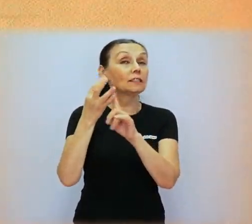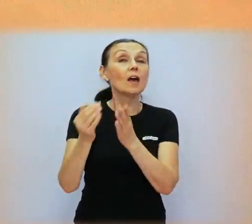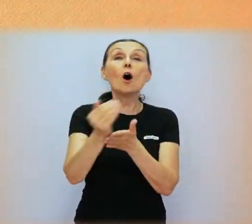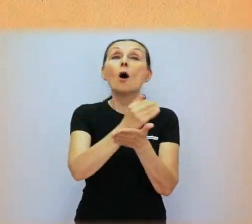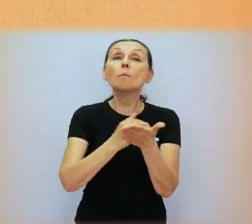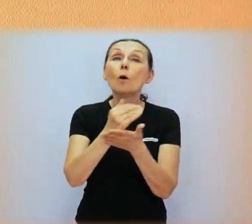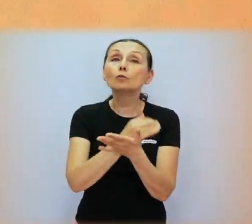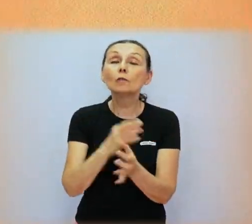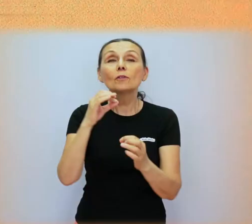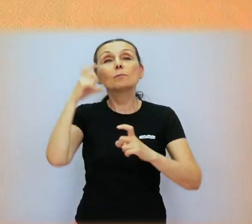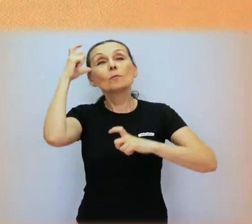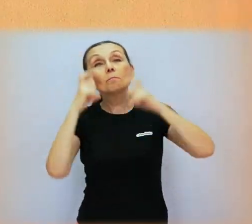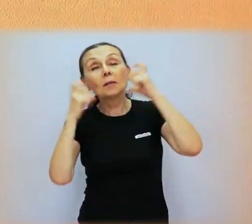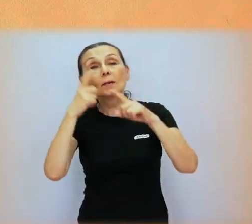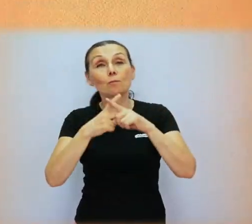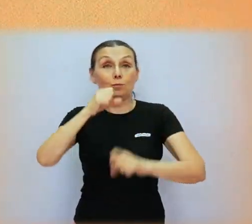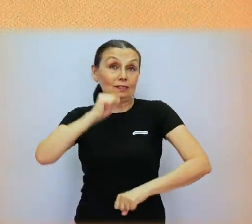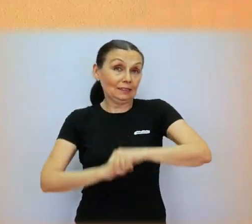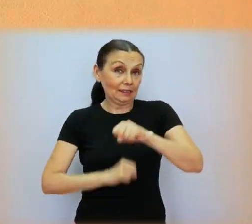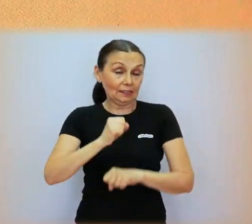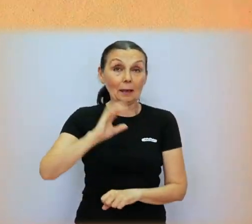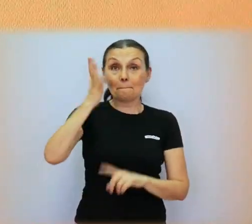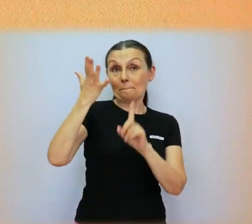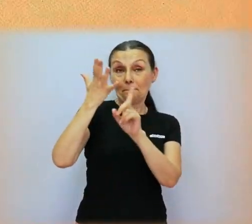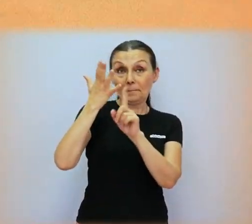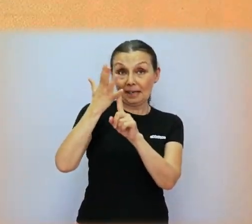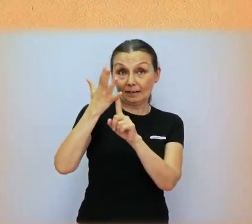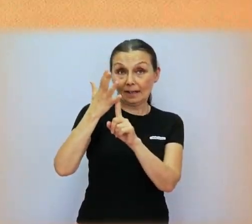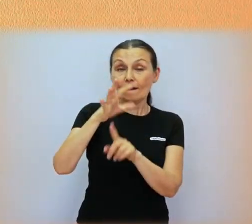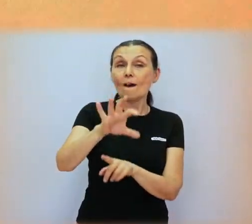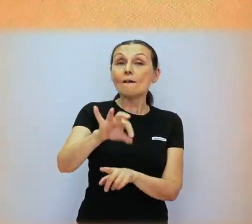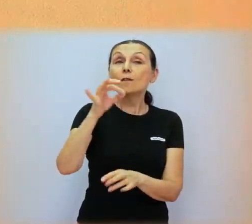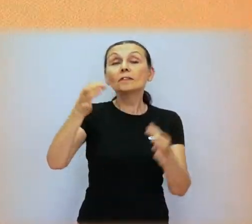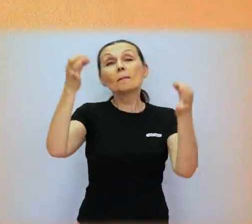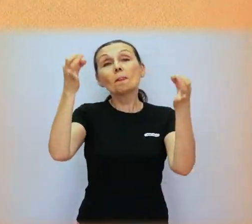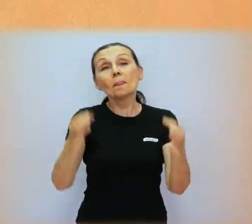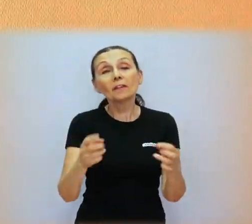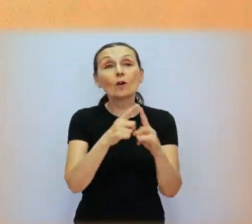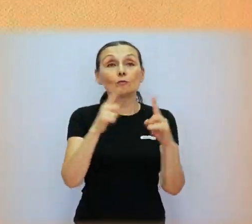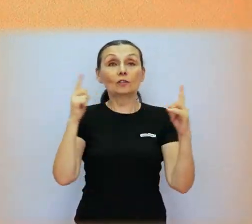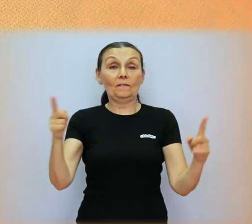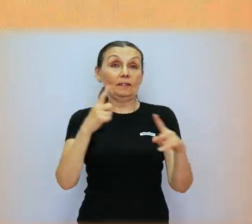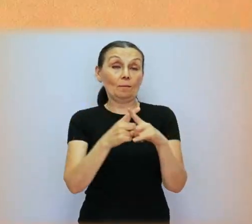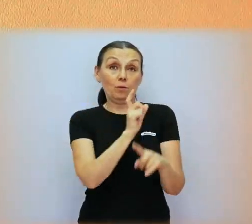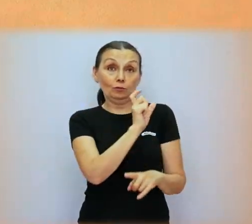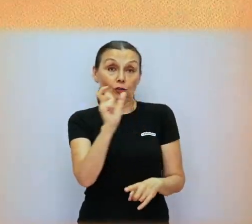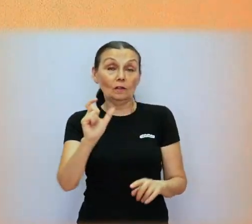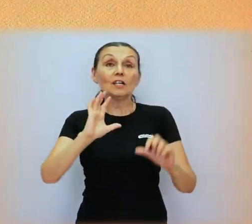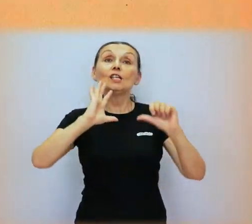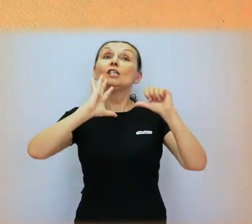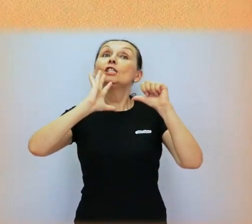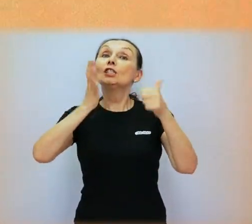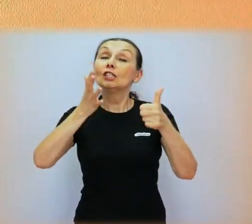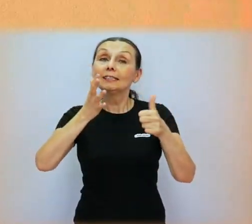vidno. Po štvrtej, používajte vhodnú mimiku a gestá. Po piatej, vojte jednoduché vety a